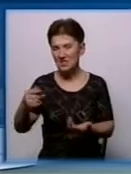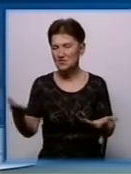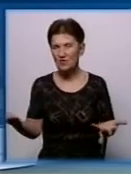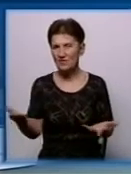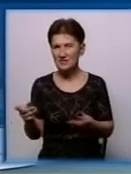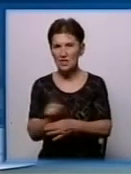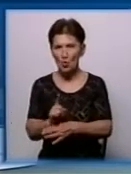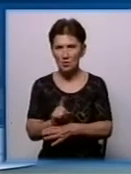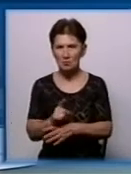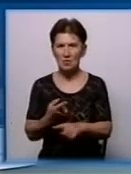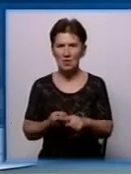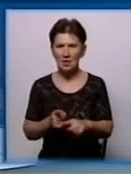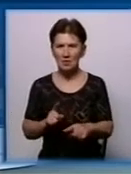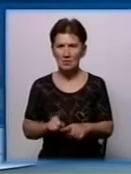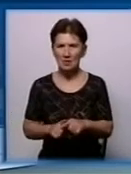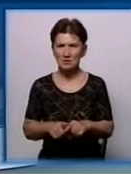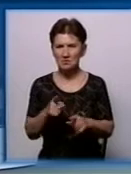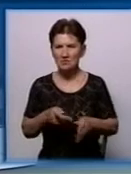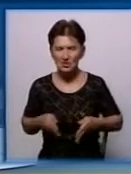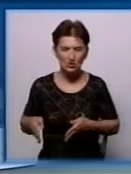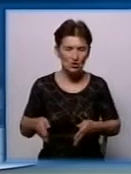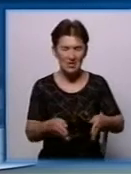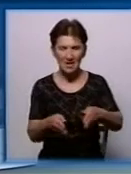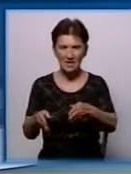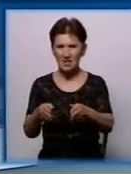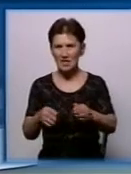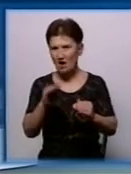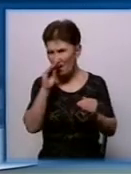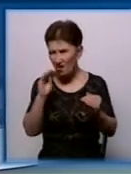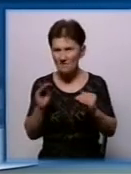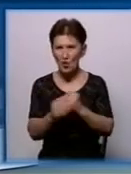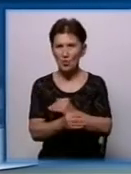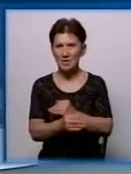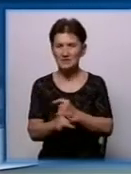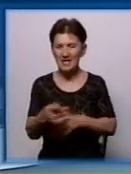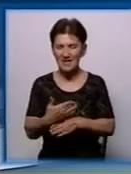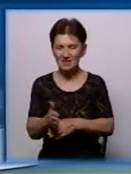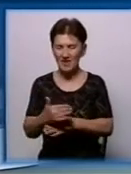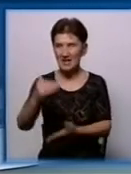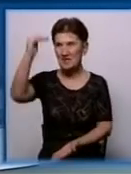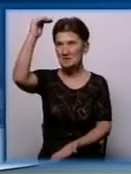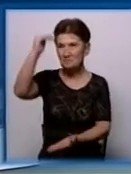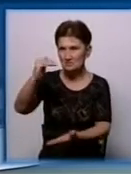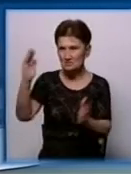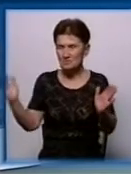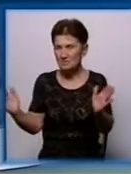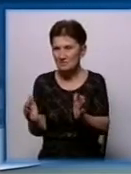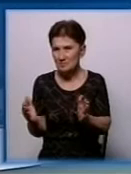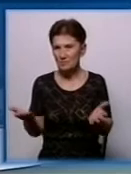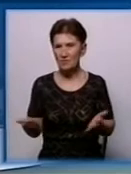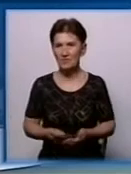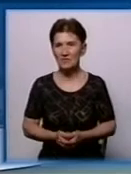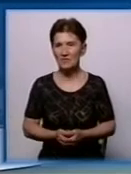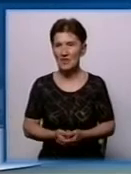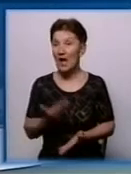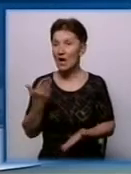тим самим зауження шляхів евакуації і зменшення отворів дверних, через які здійснюється евакуація.